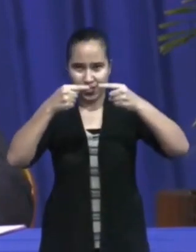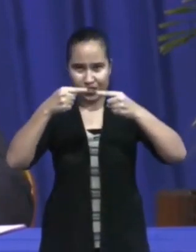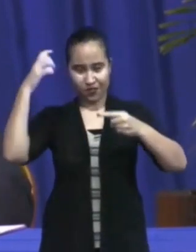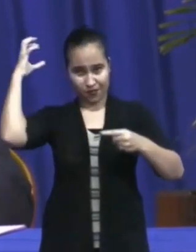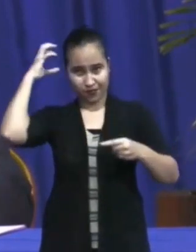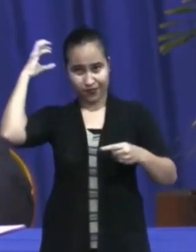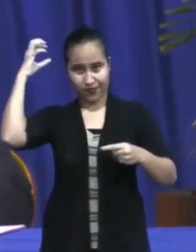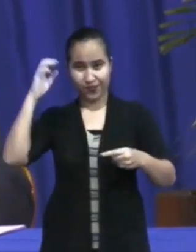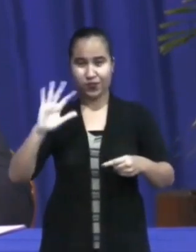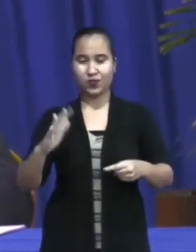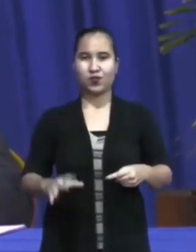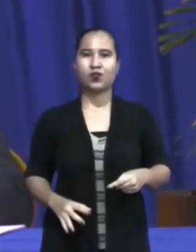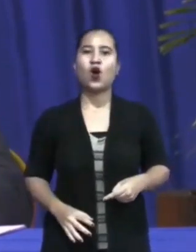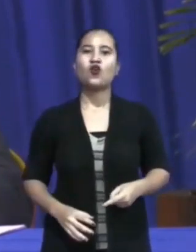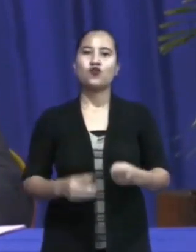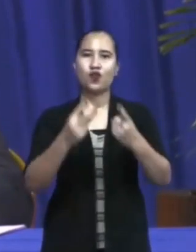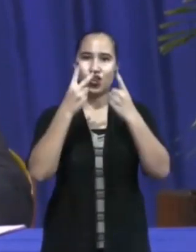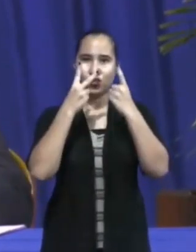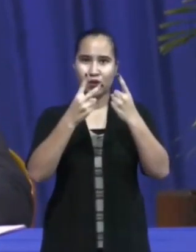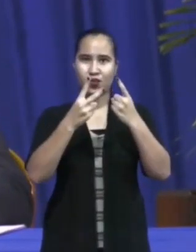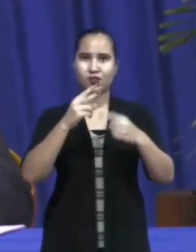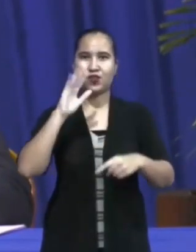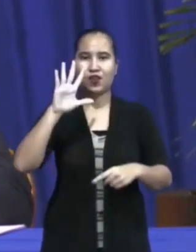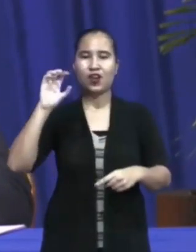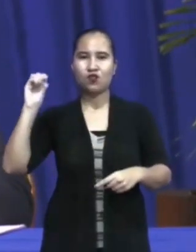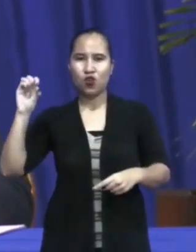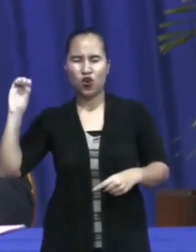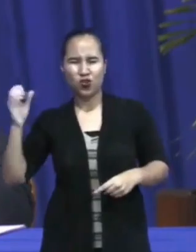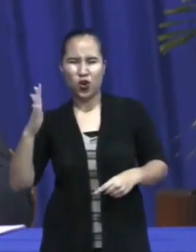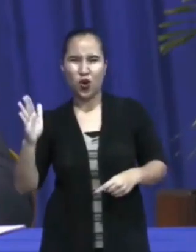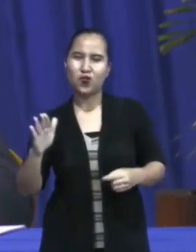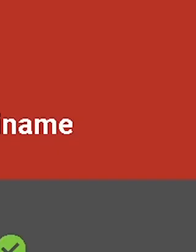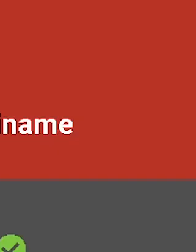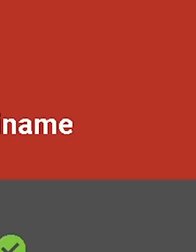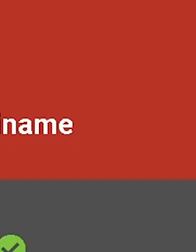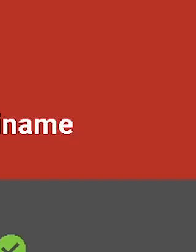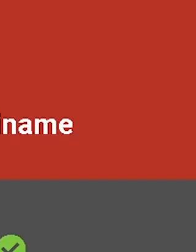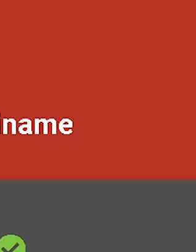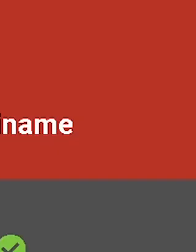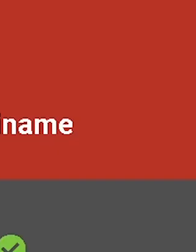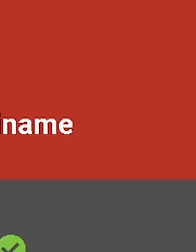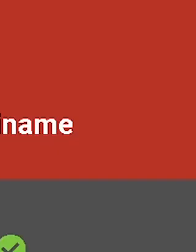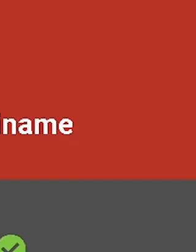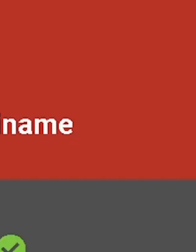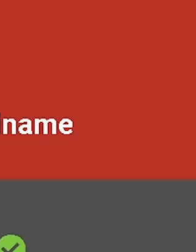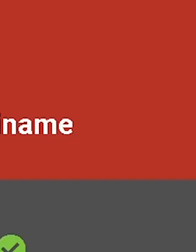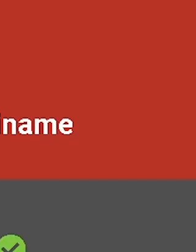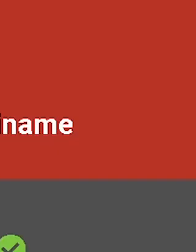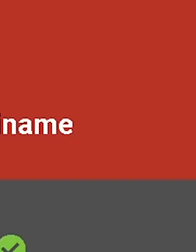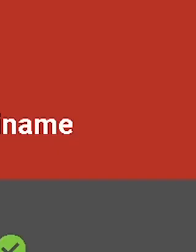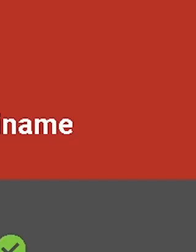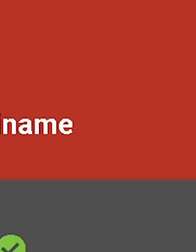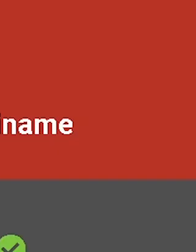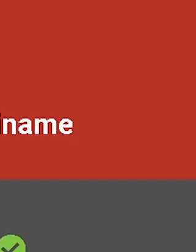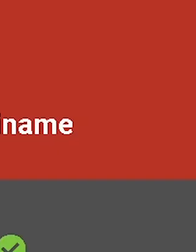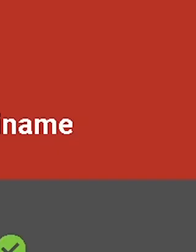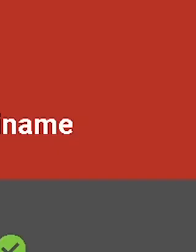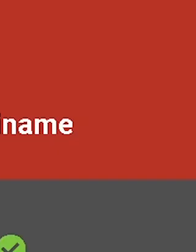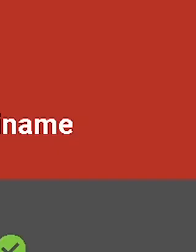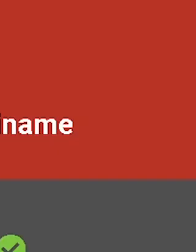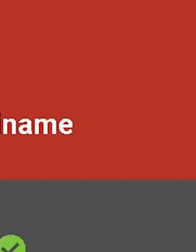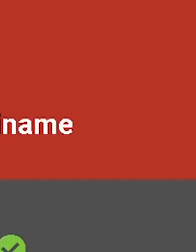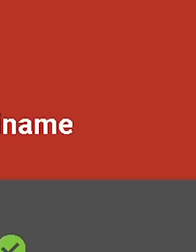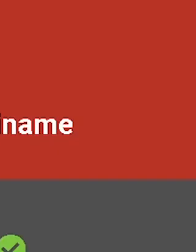waarvan 12.597 zijn overleden. In Suriname hebben wij de teller nog steeds op 10.